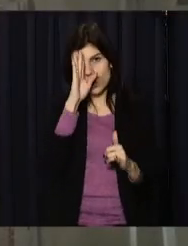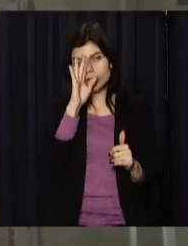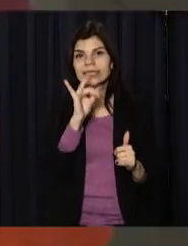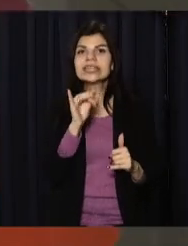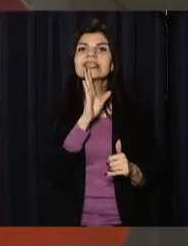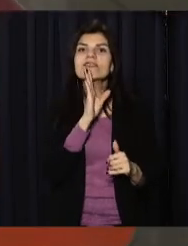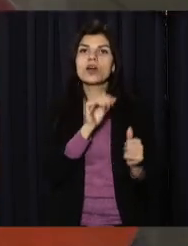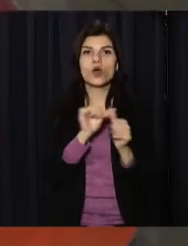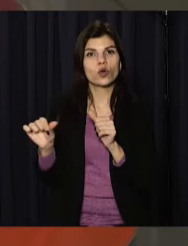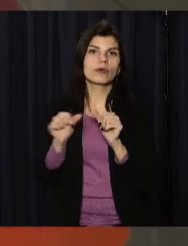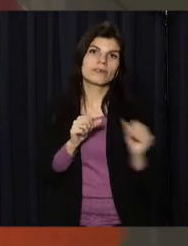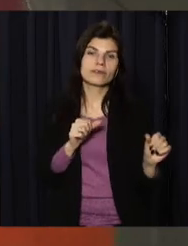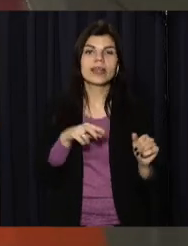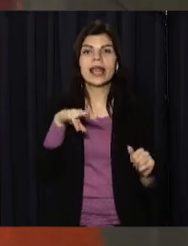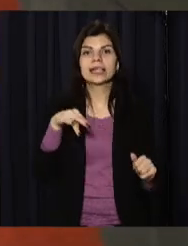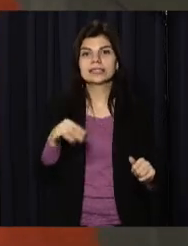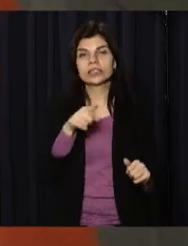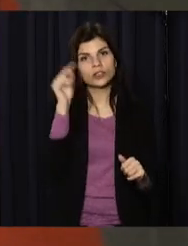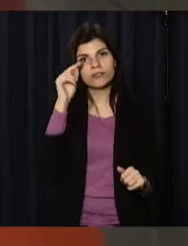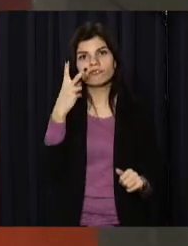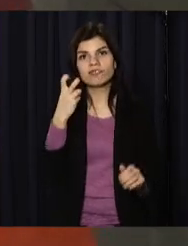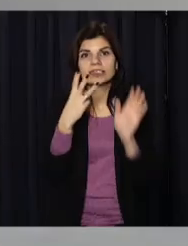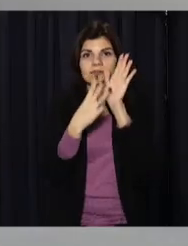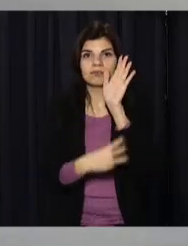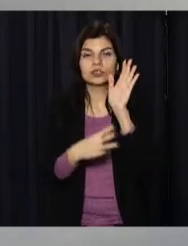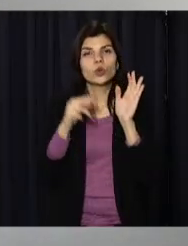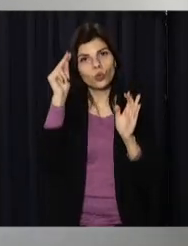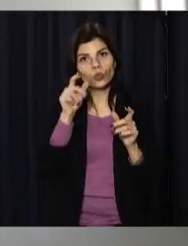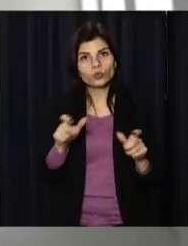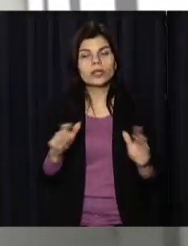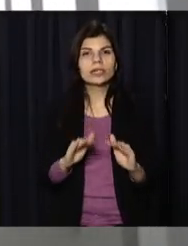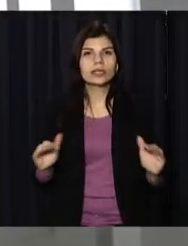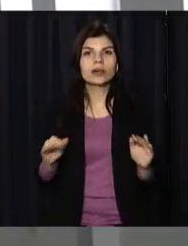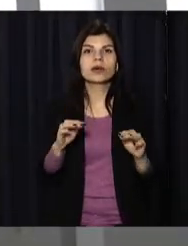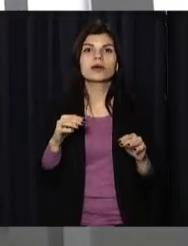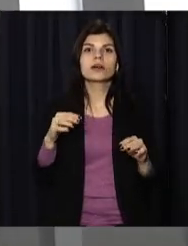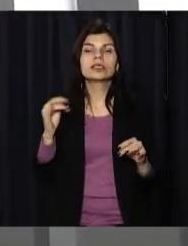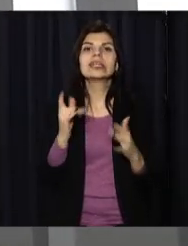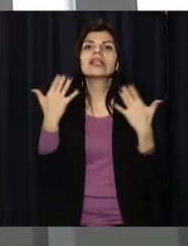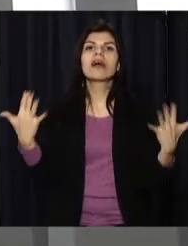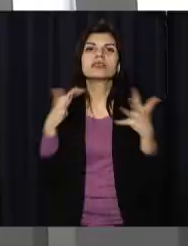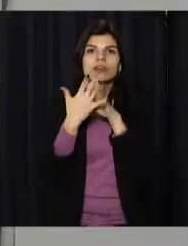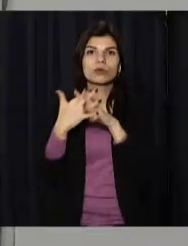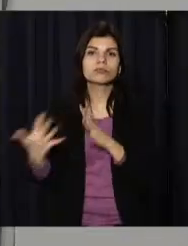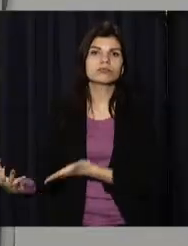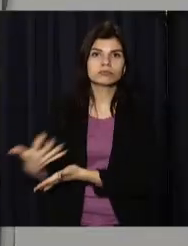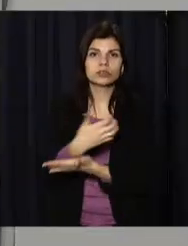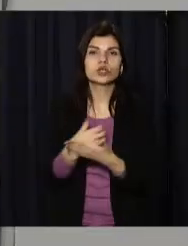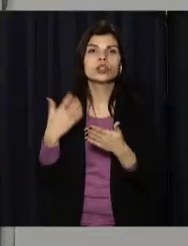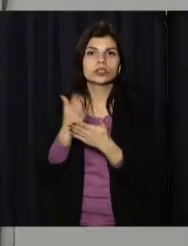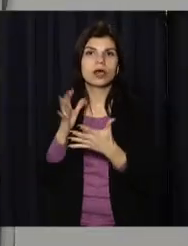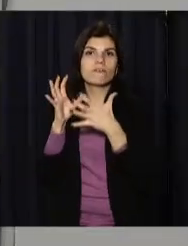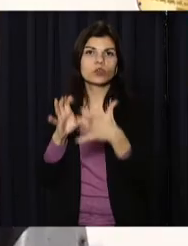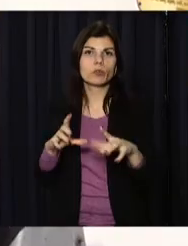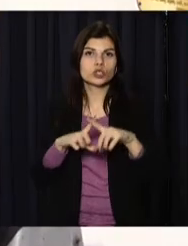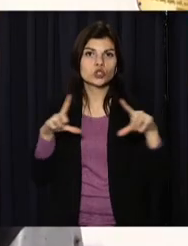та дівчаток. У Лихівському ліцеї навчаються 280 учнів. Дітей підвозять із декількох сіл шкільними автобусами.